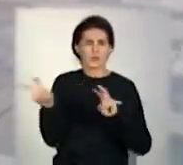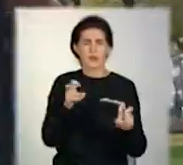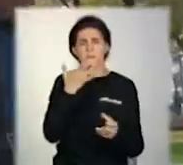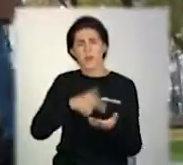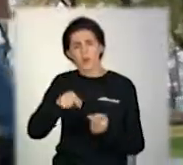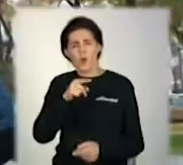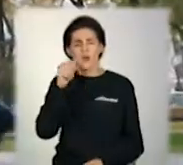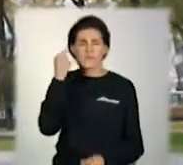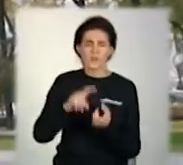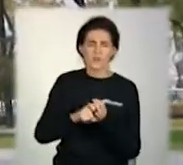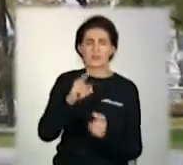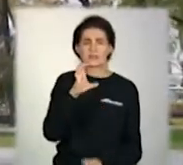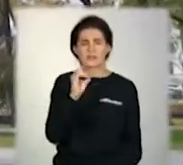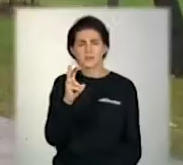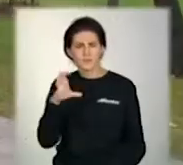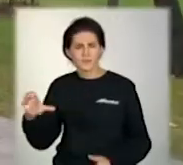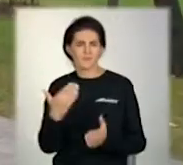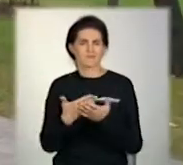коронавірус, смерть, секс та релігію.